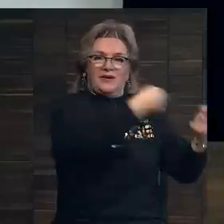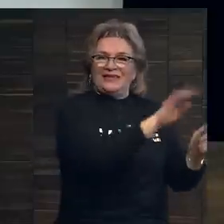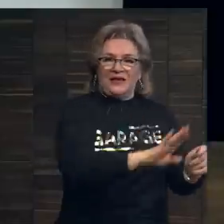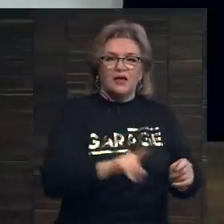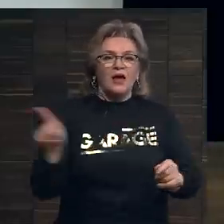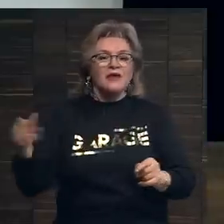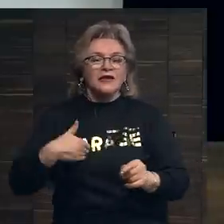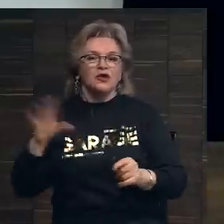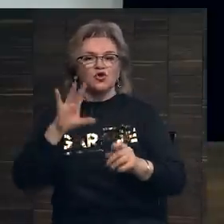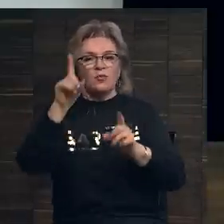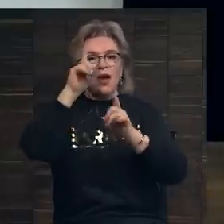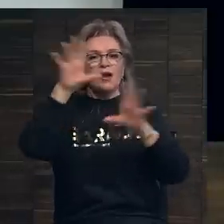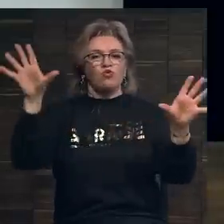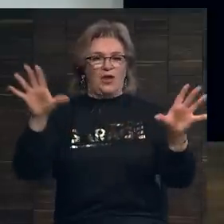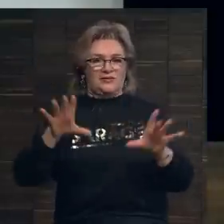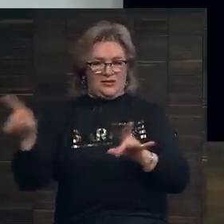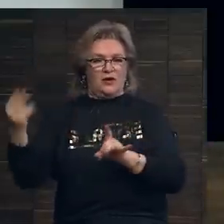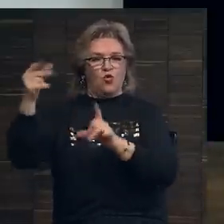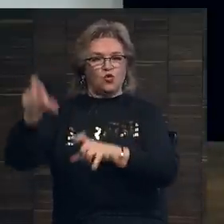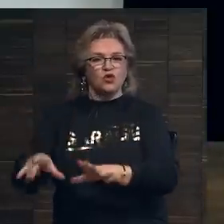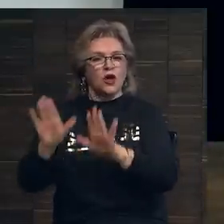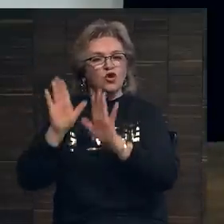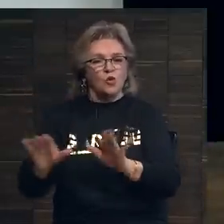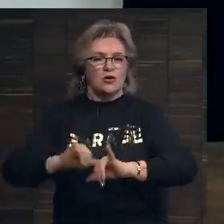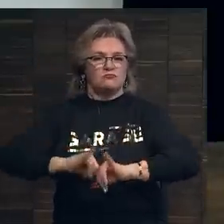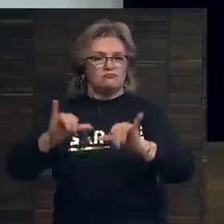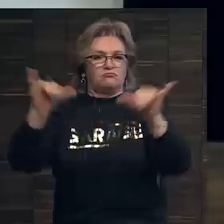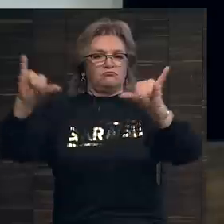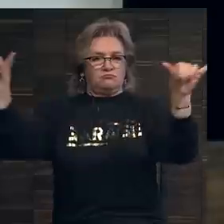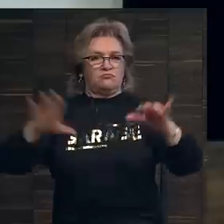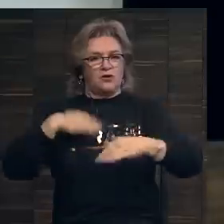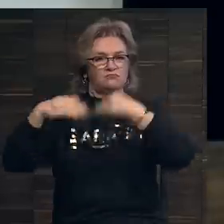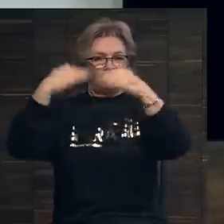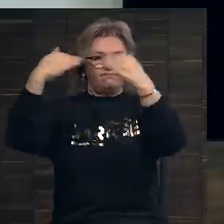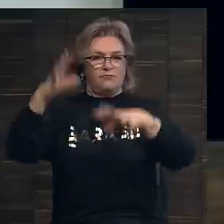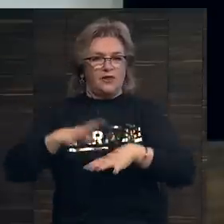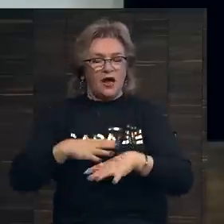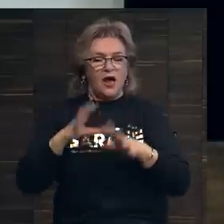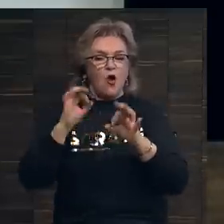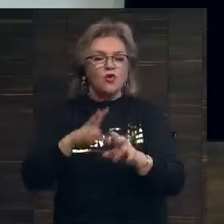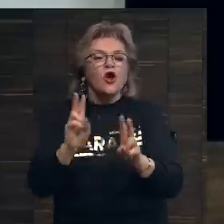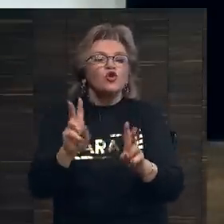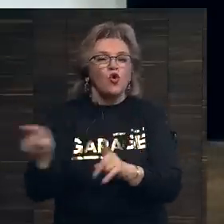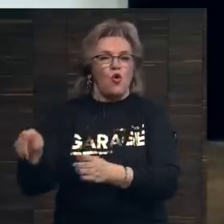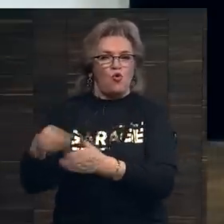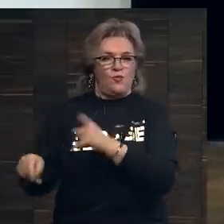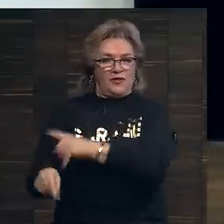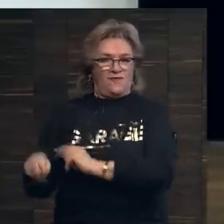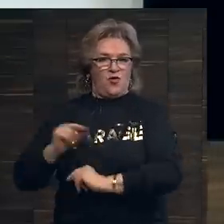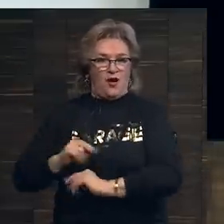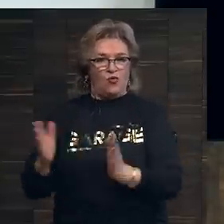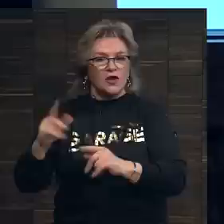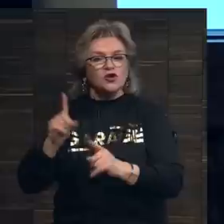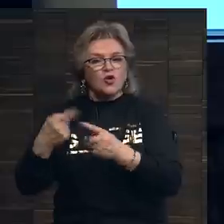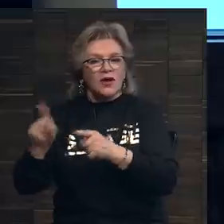Они хотят, чтобы репутация художника только увеличилась, возросла от того, кто покупает его работы.